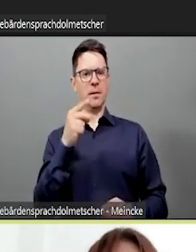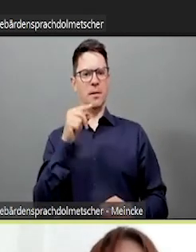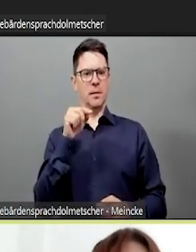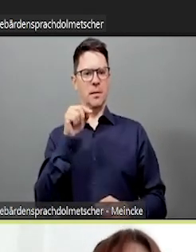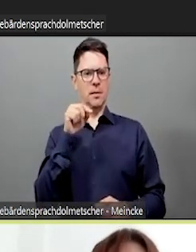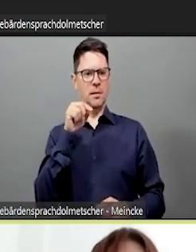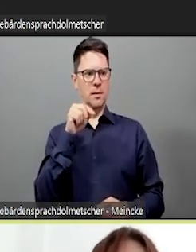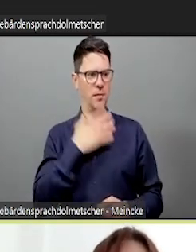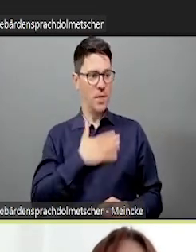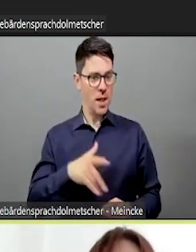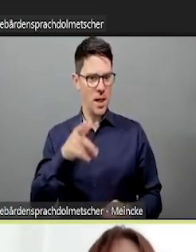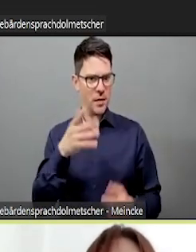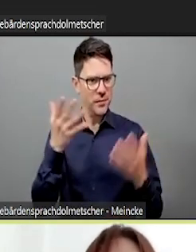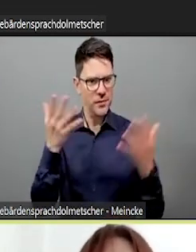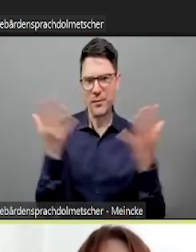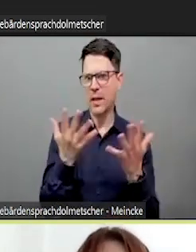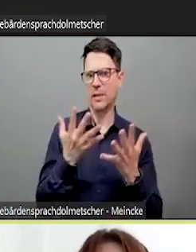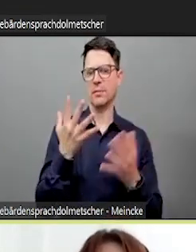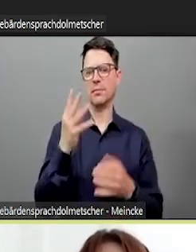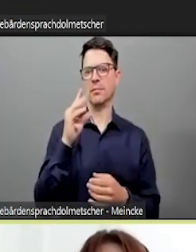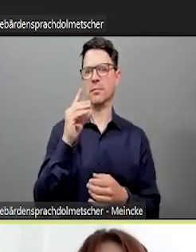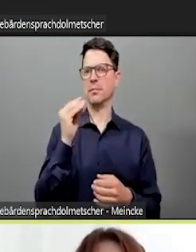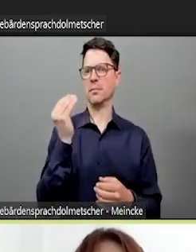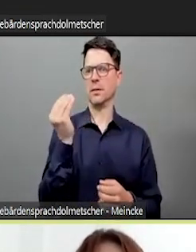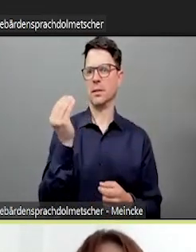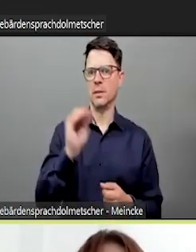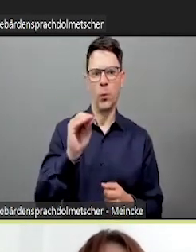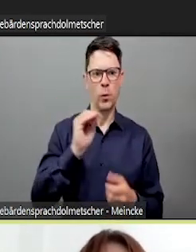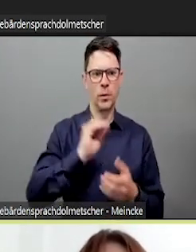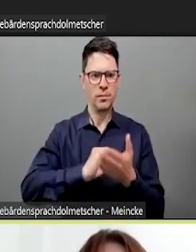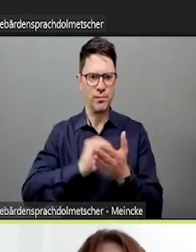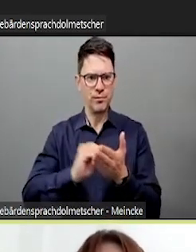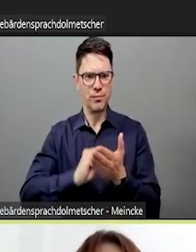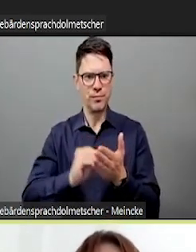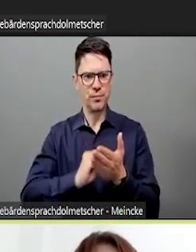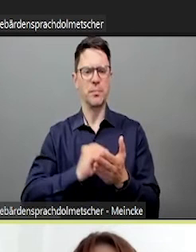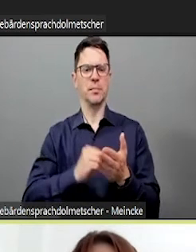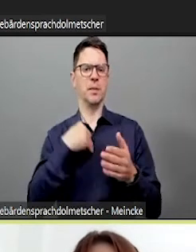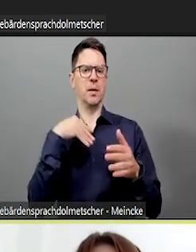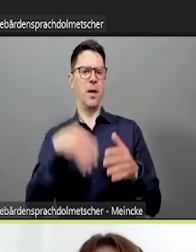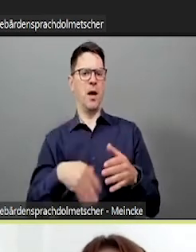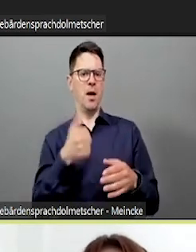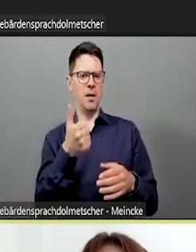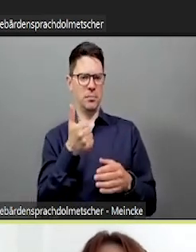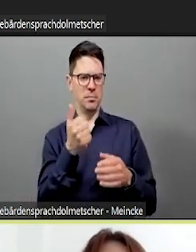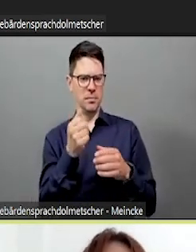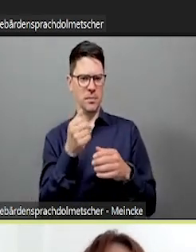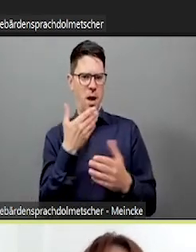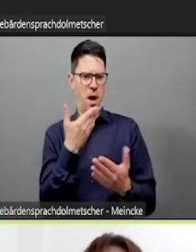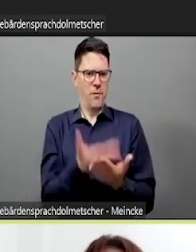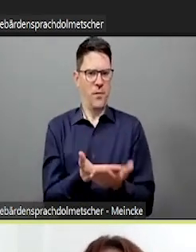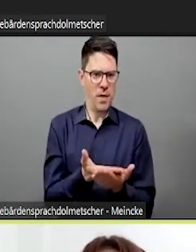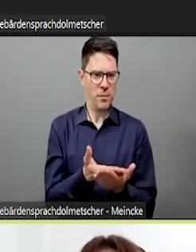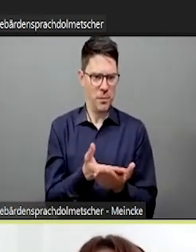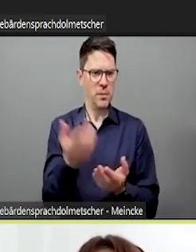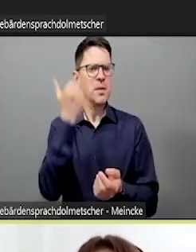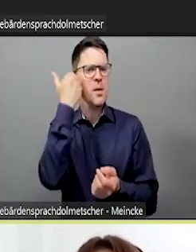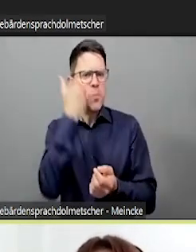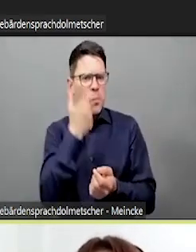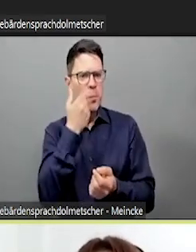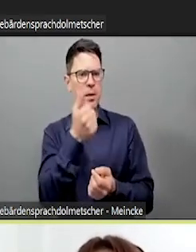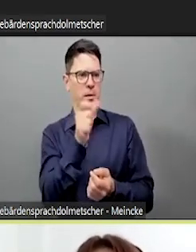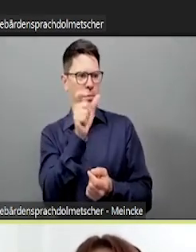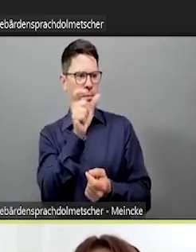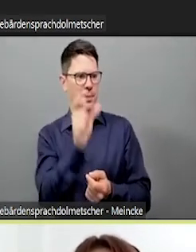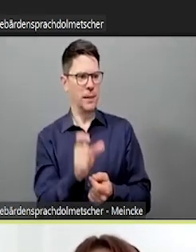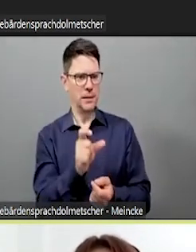die. dann können Sie verschiedene Sachen einsetzen. Ich habe sowas wie jemanden, der in einem Sportverein ist, jemanden, der mindestens sechs Monate